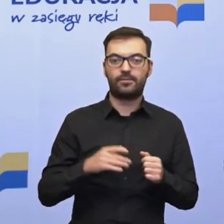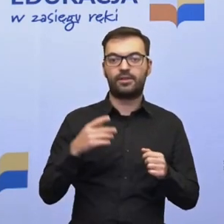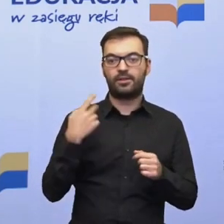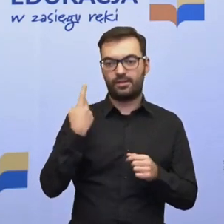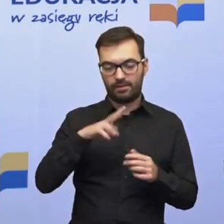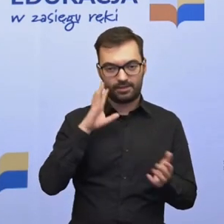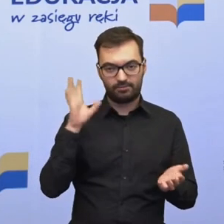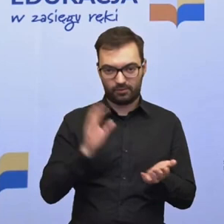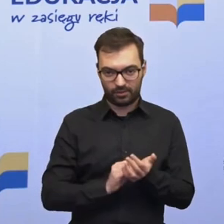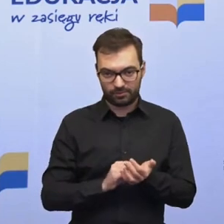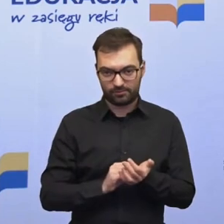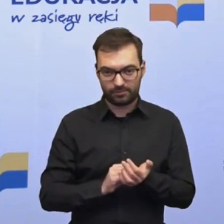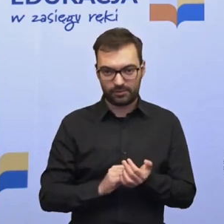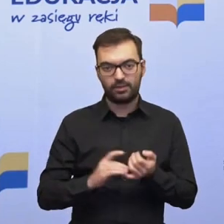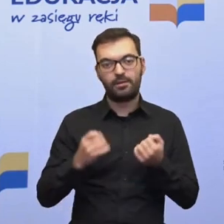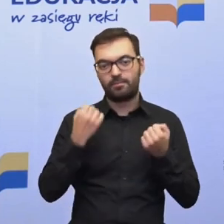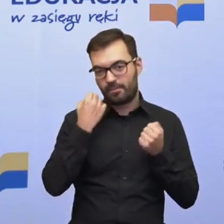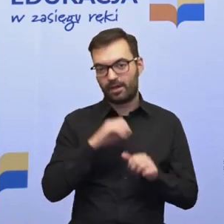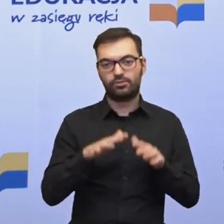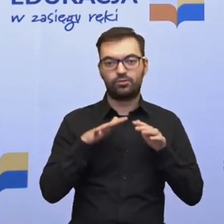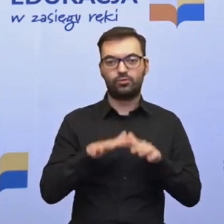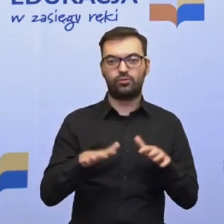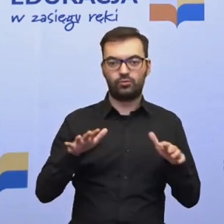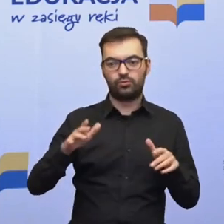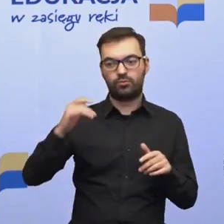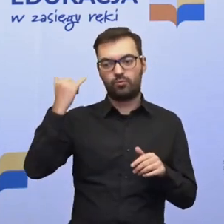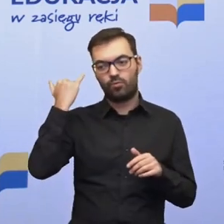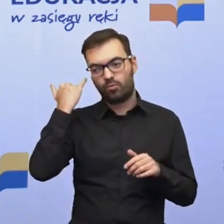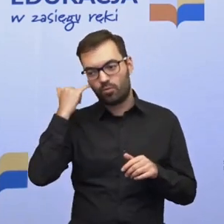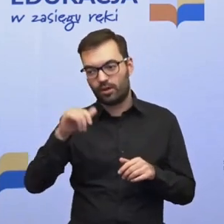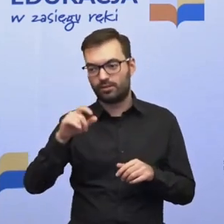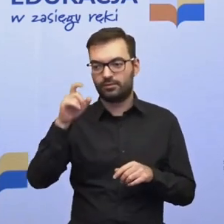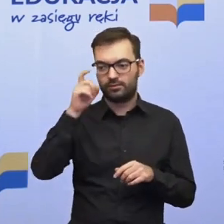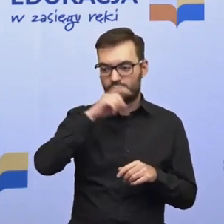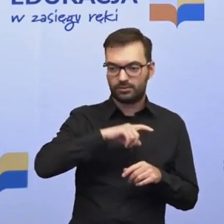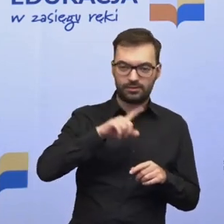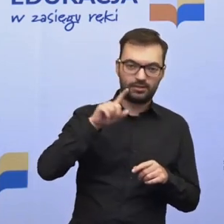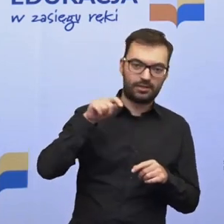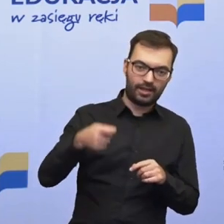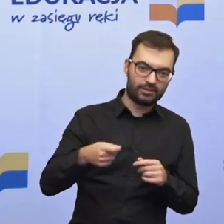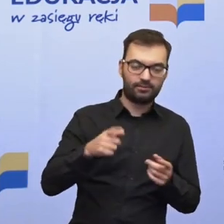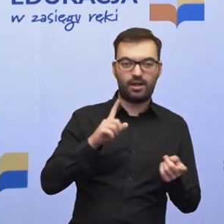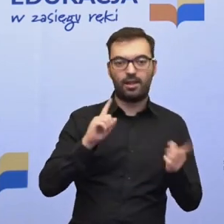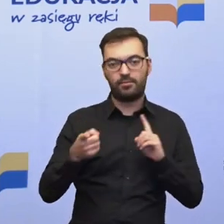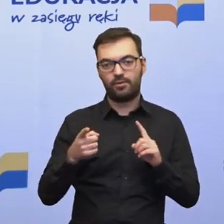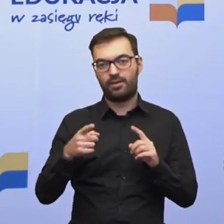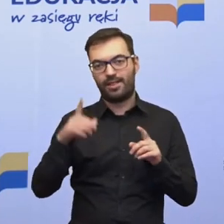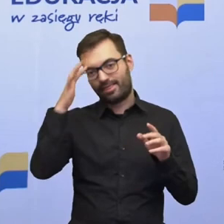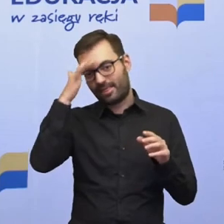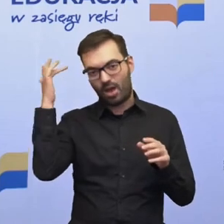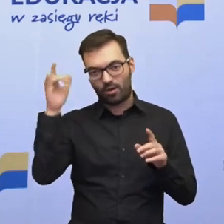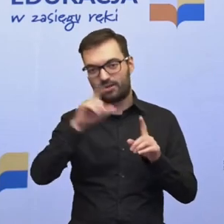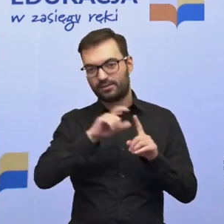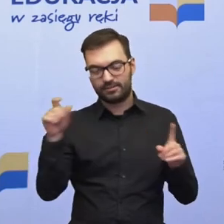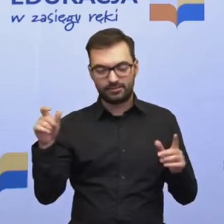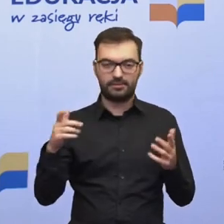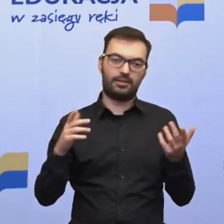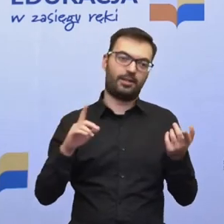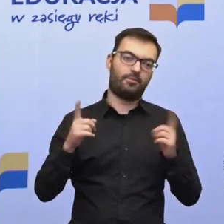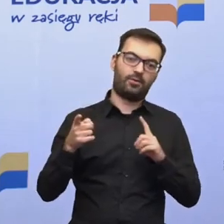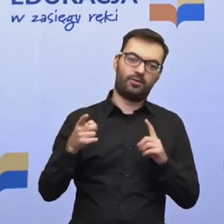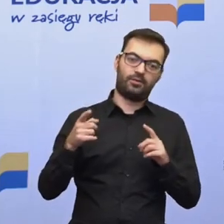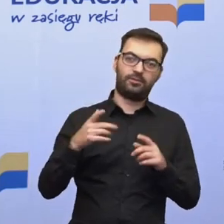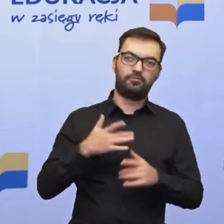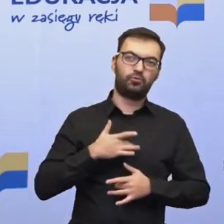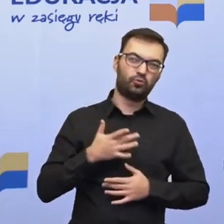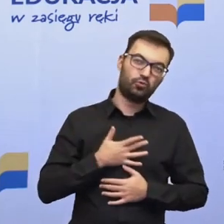raz powiedzieć. Bardzo dużo jakichś błędnych określeń albo definicji, albo jakichś